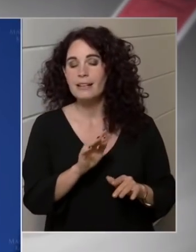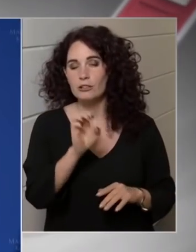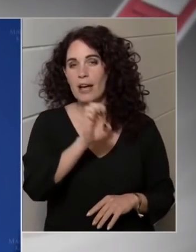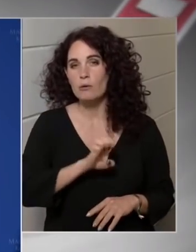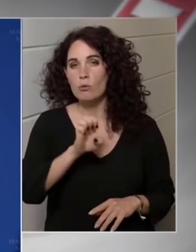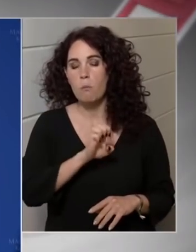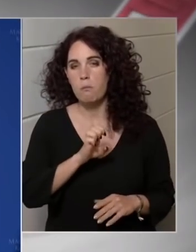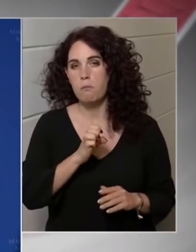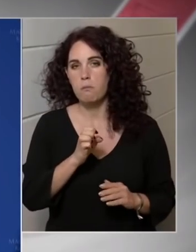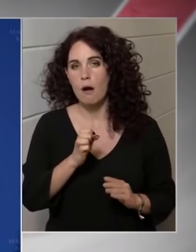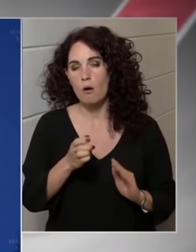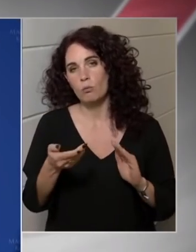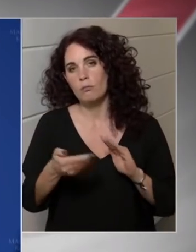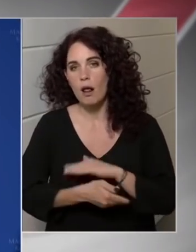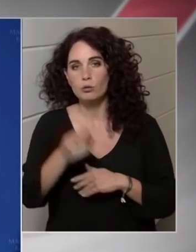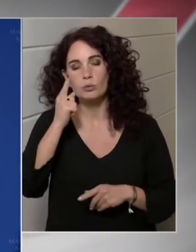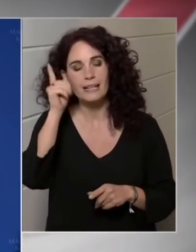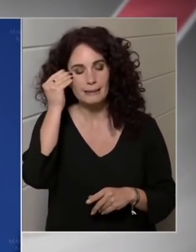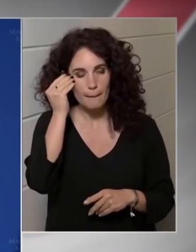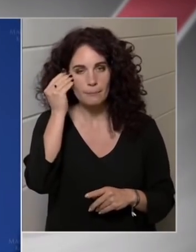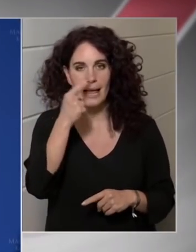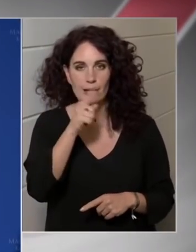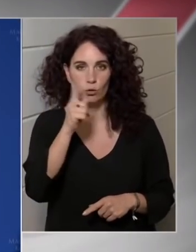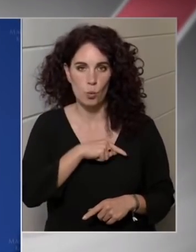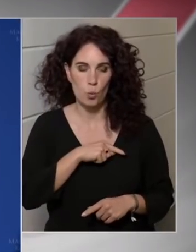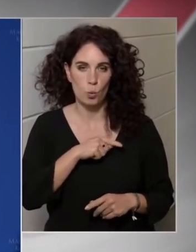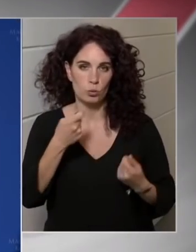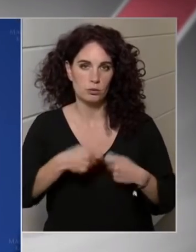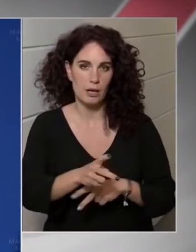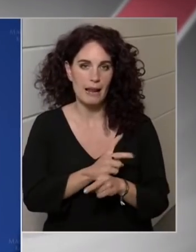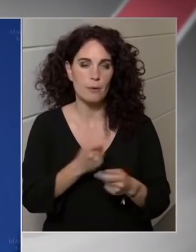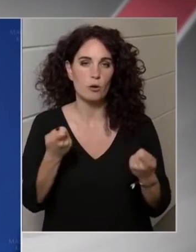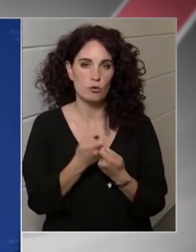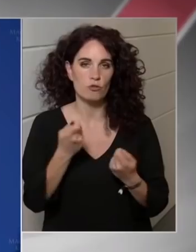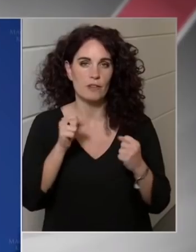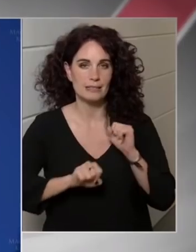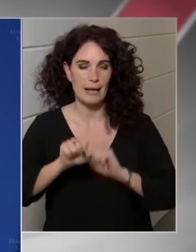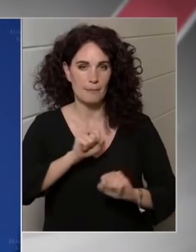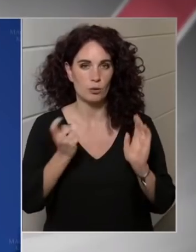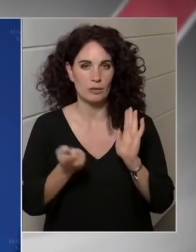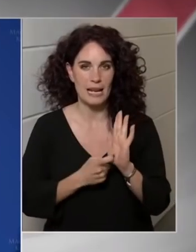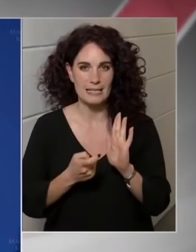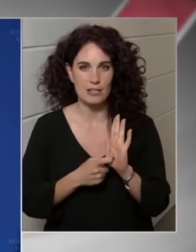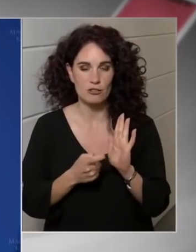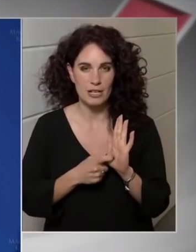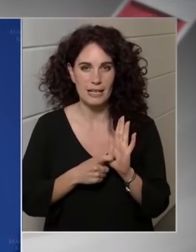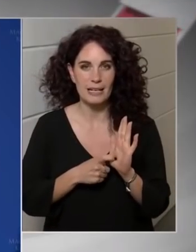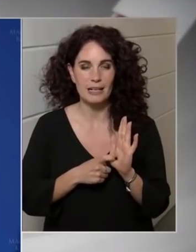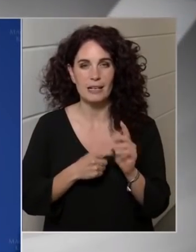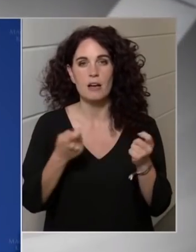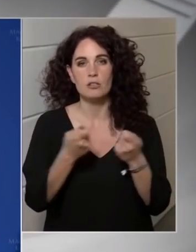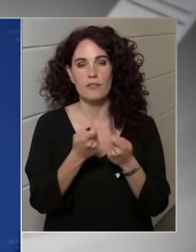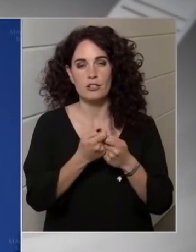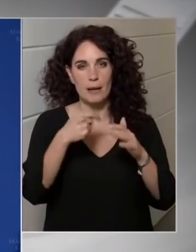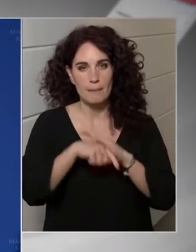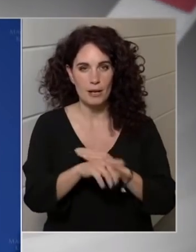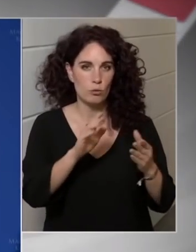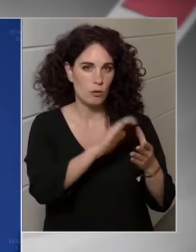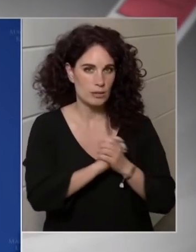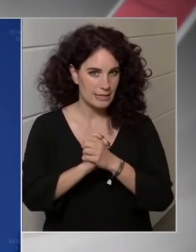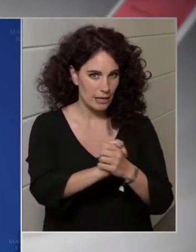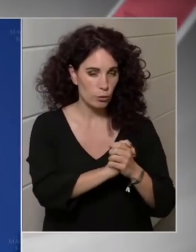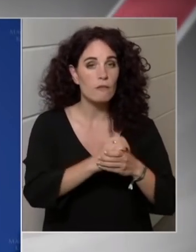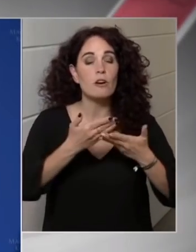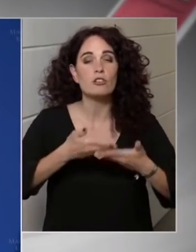NATO tagállamokat értve, tehát a közös védelmi kötelezettség is összefűzés a szövetségen belül egybeköt, vagy